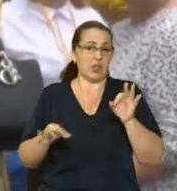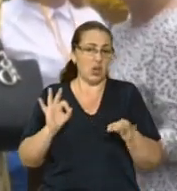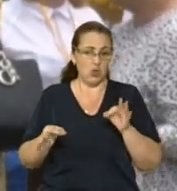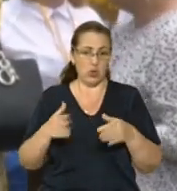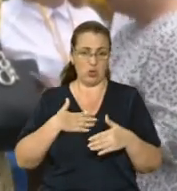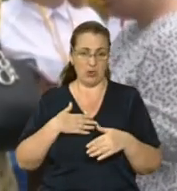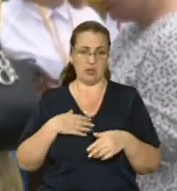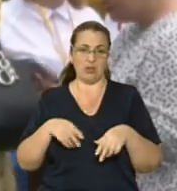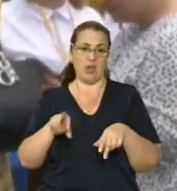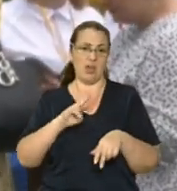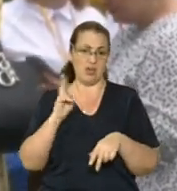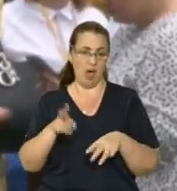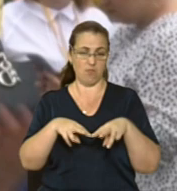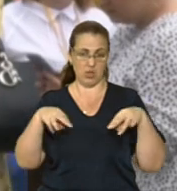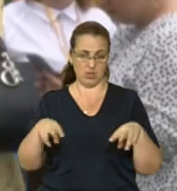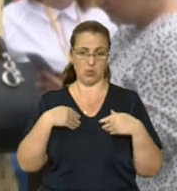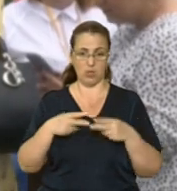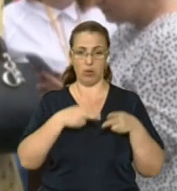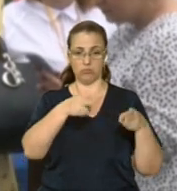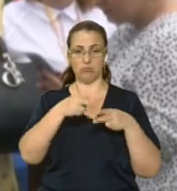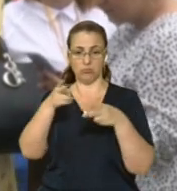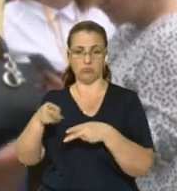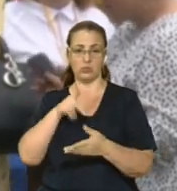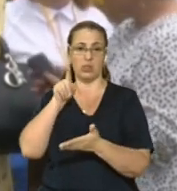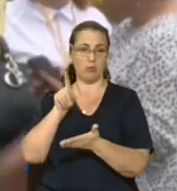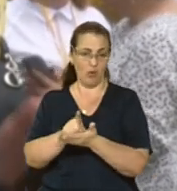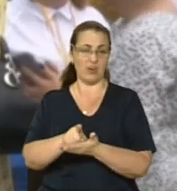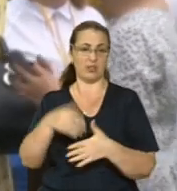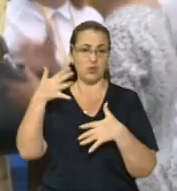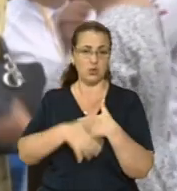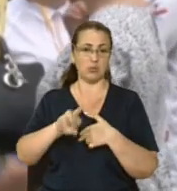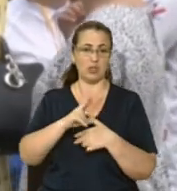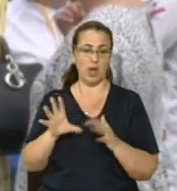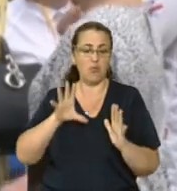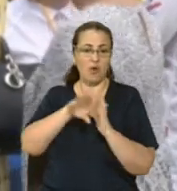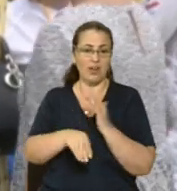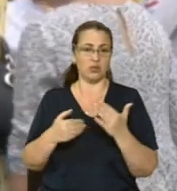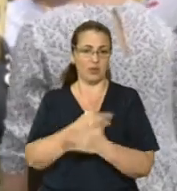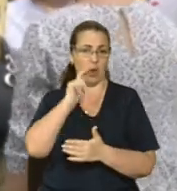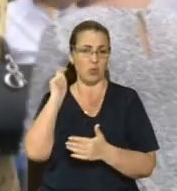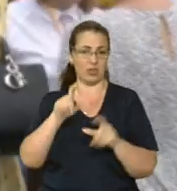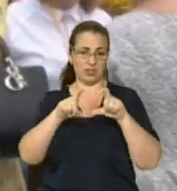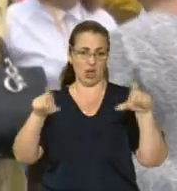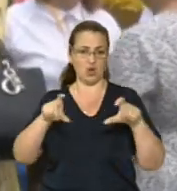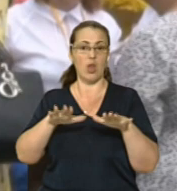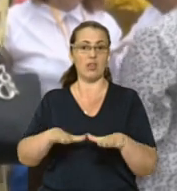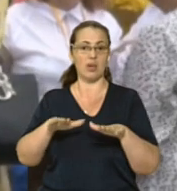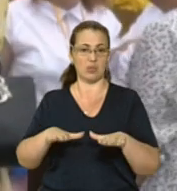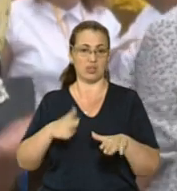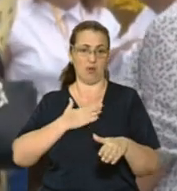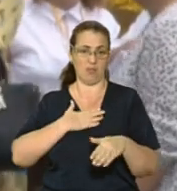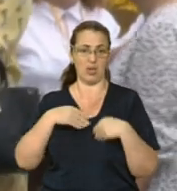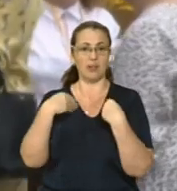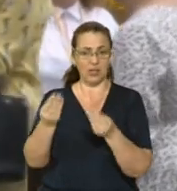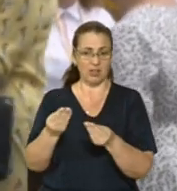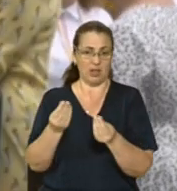Мені як міністру я їжджу і я повинна зрозуміти, як впроваджується нова українська школа на місцях. Зрештою, ми даємо